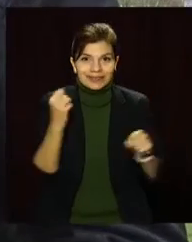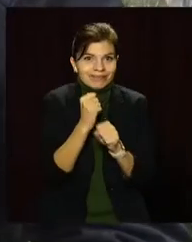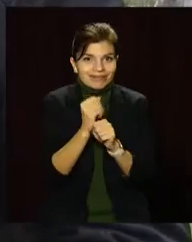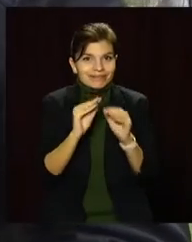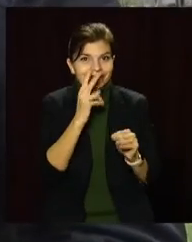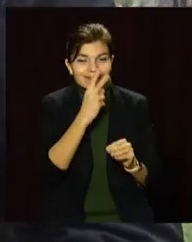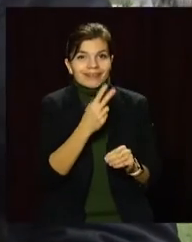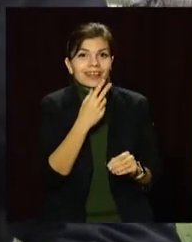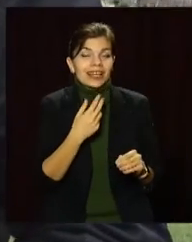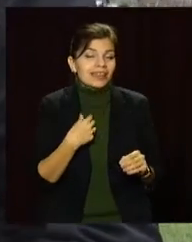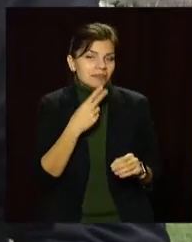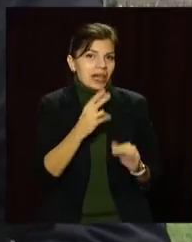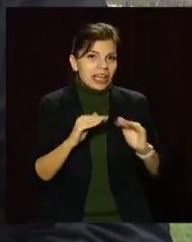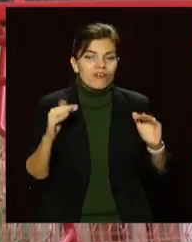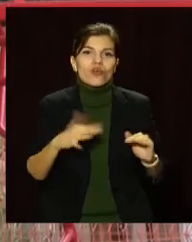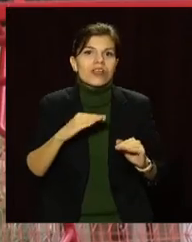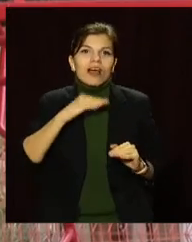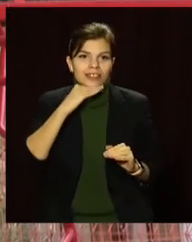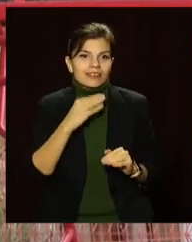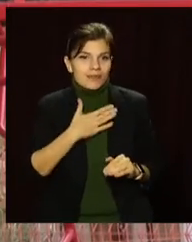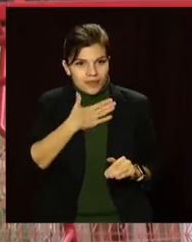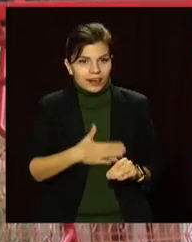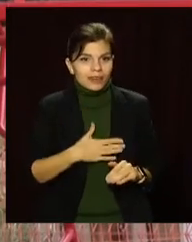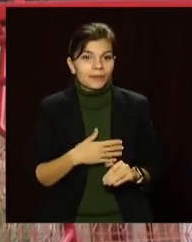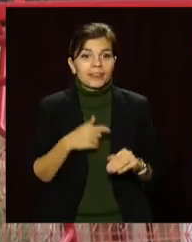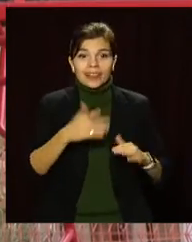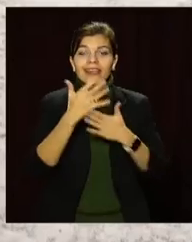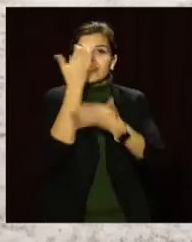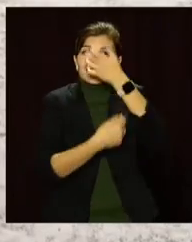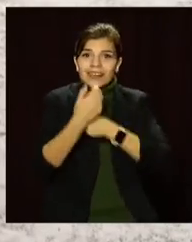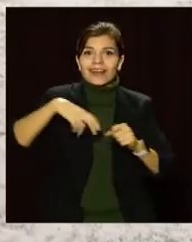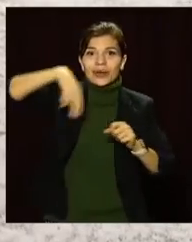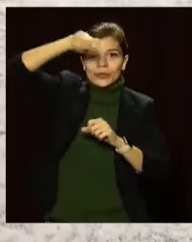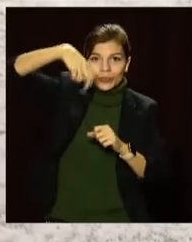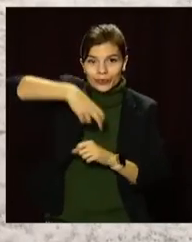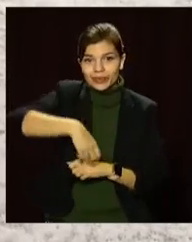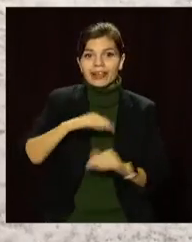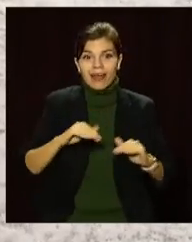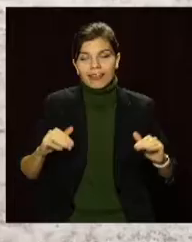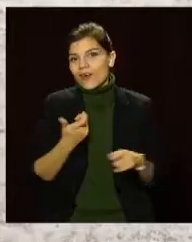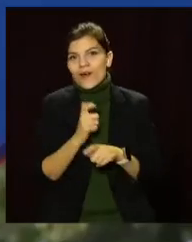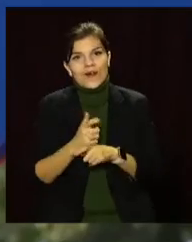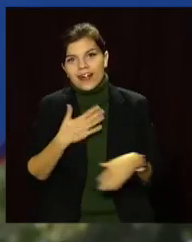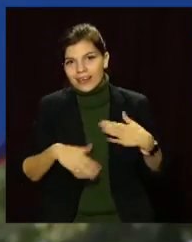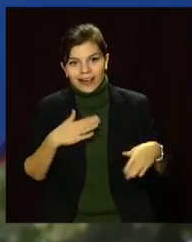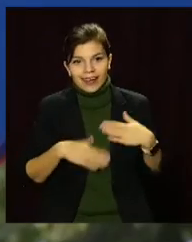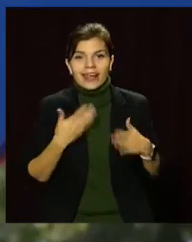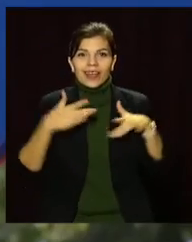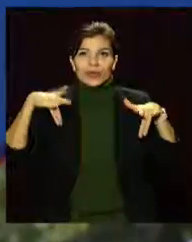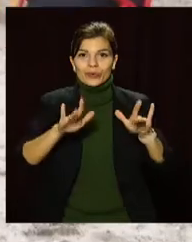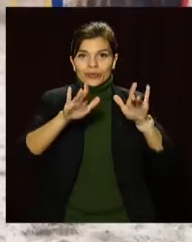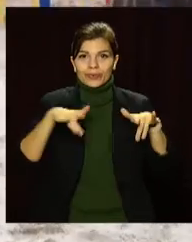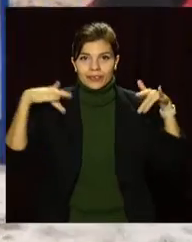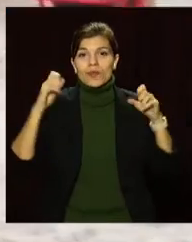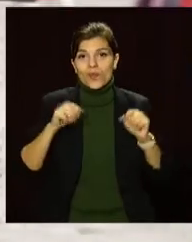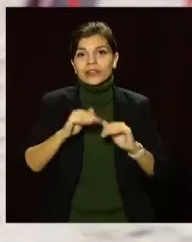ми бачимо, що дітям цього достатньо. На майданчику гірки, канати, драбини. Мешканці району в захваті від нових ойдалок. Кажуть, можуть відпускати